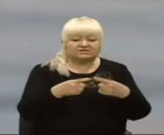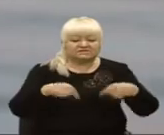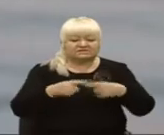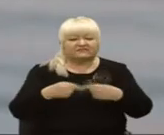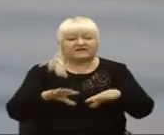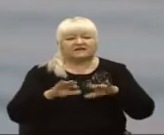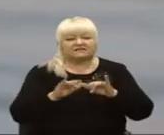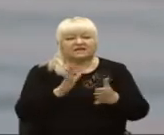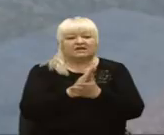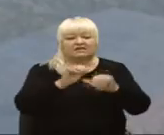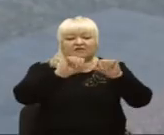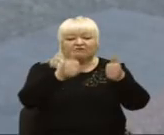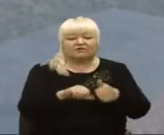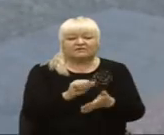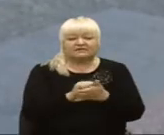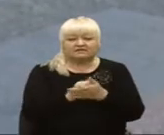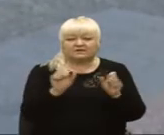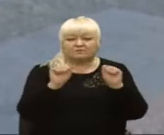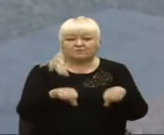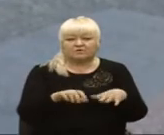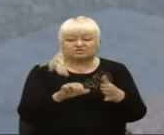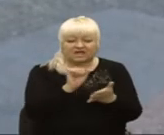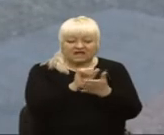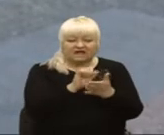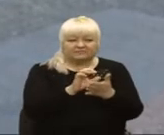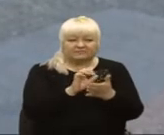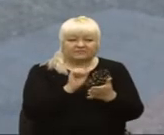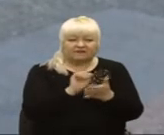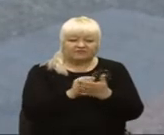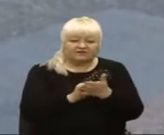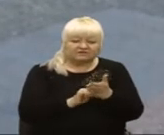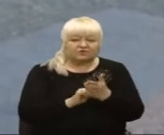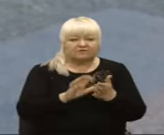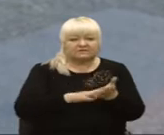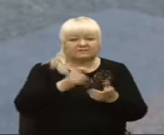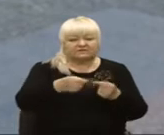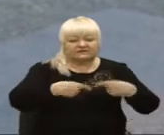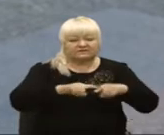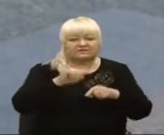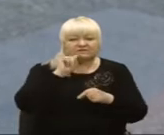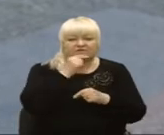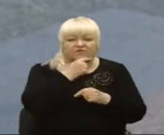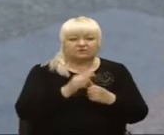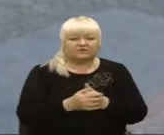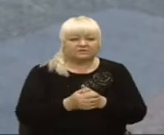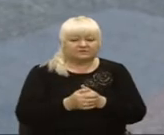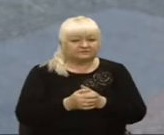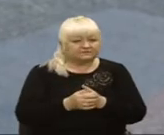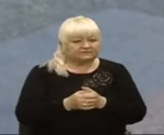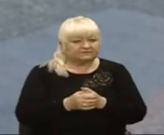Є форма декларації, яку вони можуть видрукувати, заповнити і подати до відділу економіки. Тоді ті всі заяви, які вони подадуть,